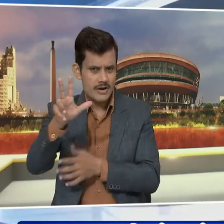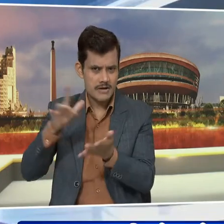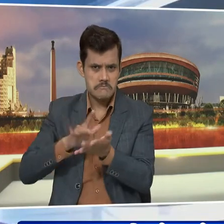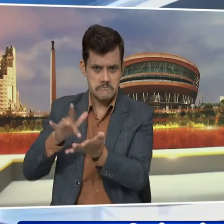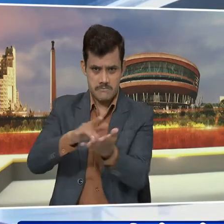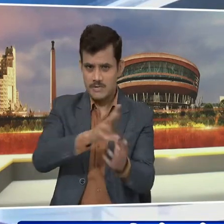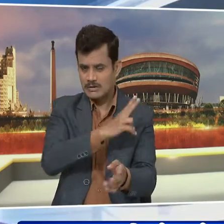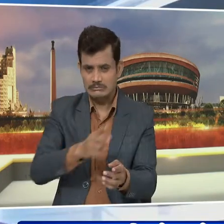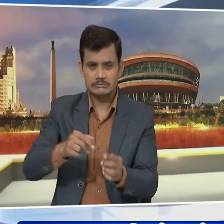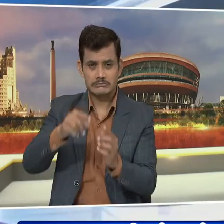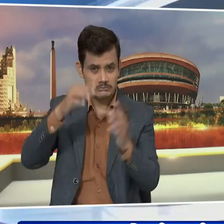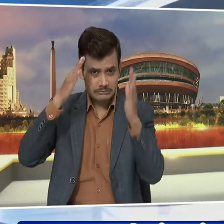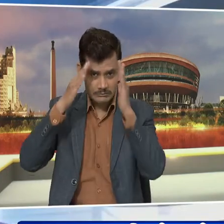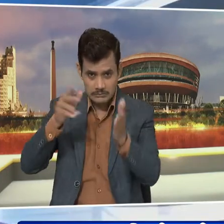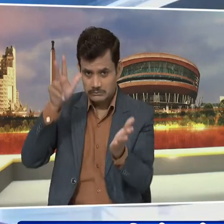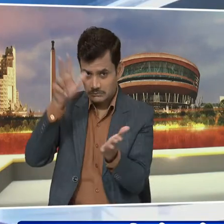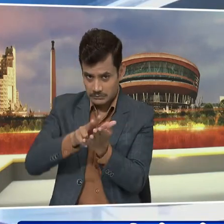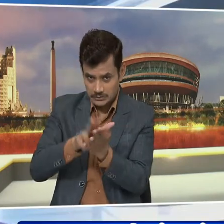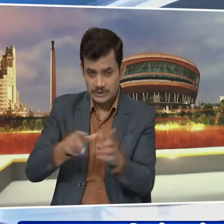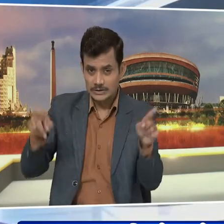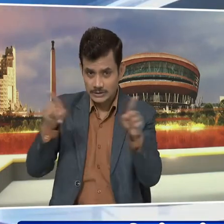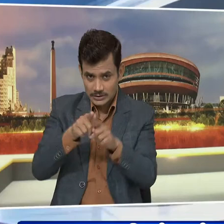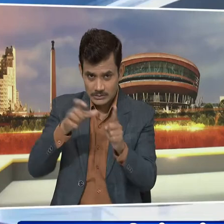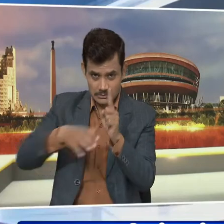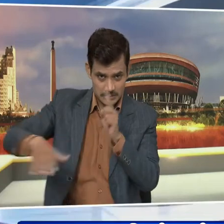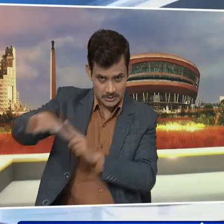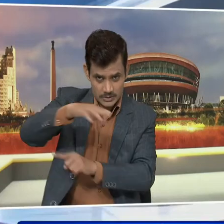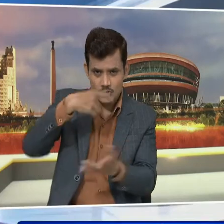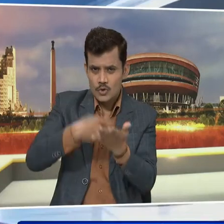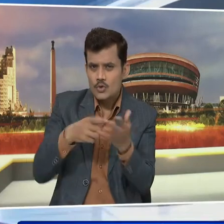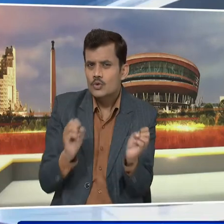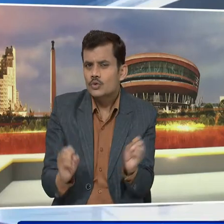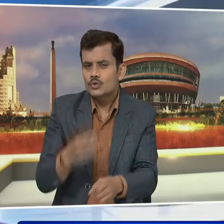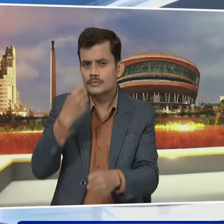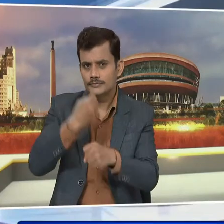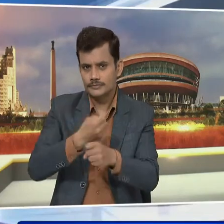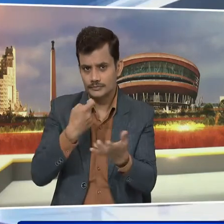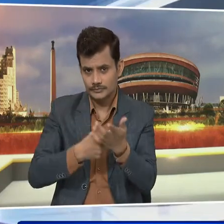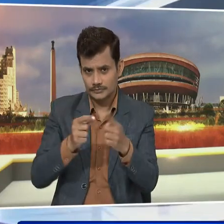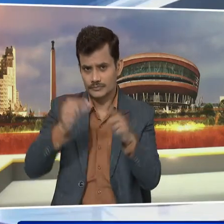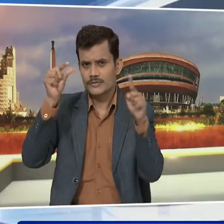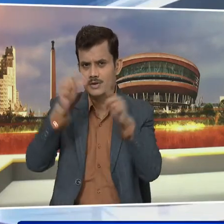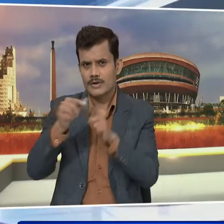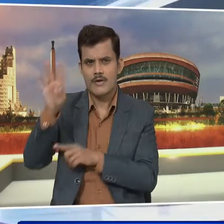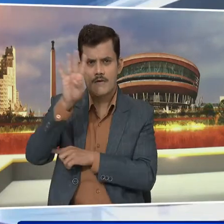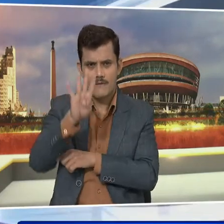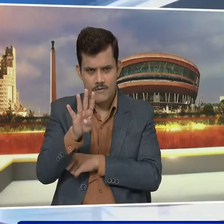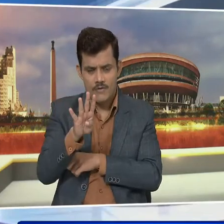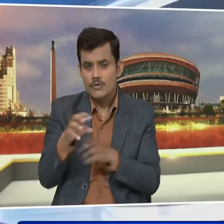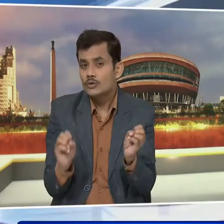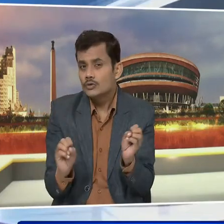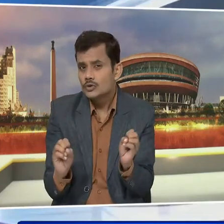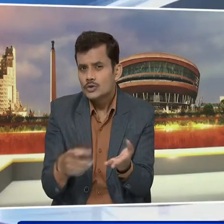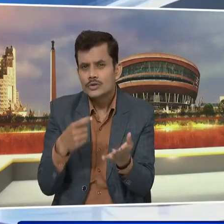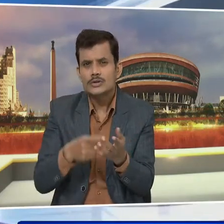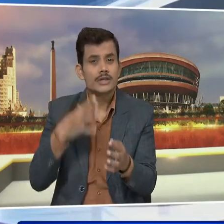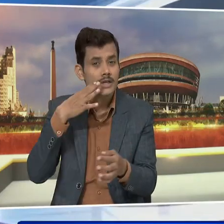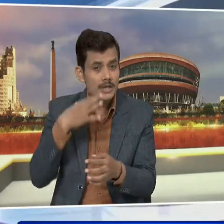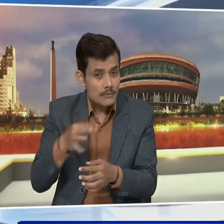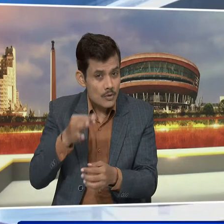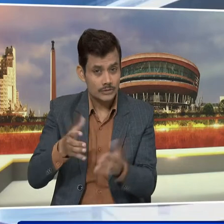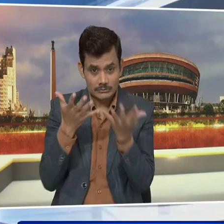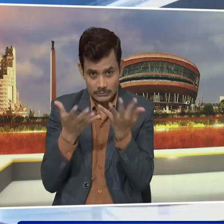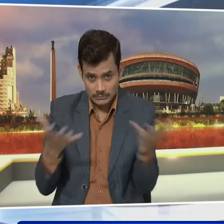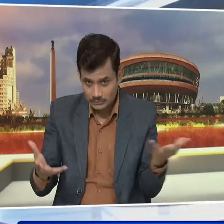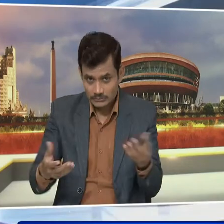को ध्यान में रखते हुए राजधानी में ग्राप 4 लागो किया गया है ग्राप 4 लागो होते ही आवश्चक सामान ले